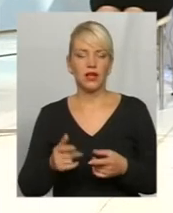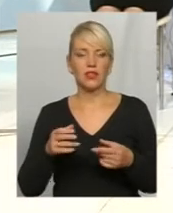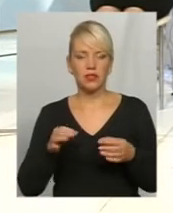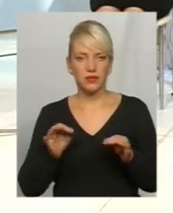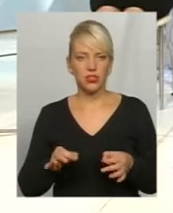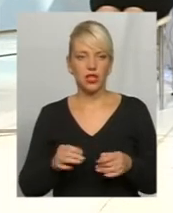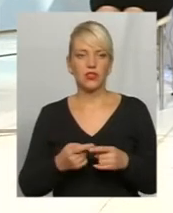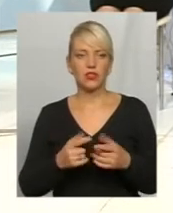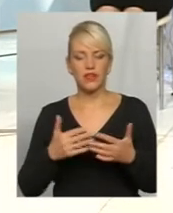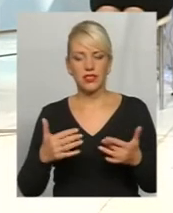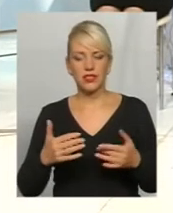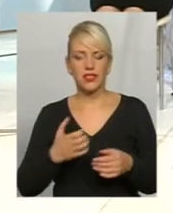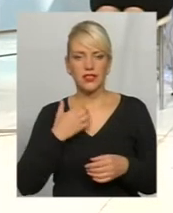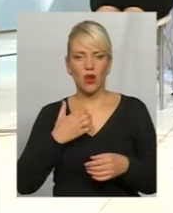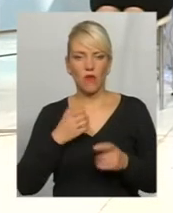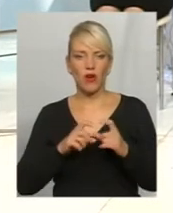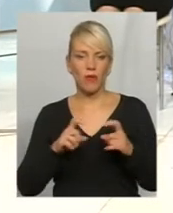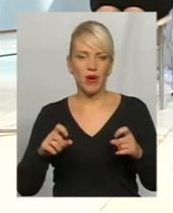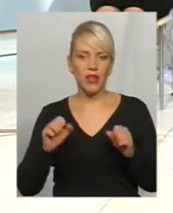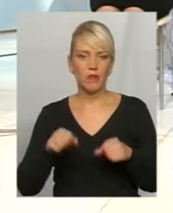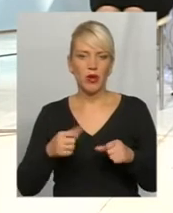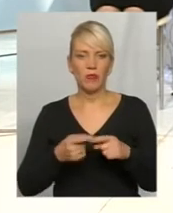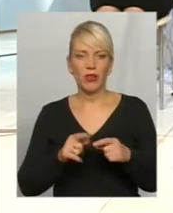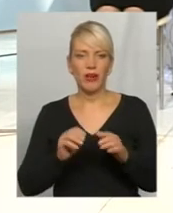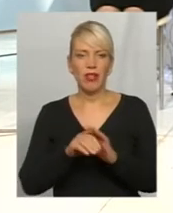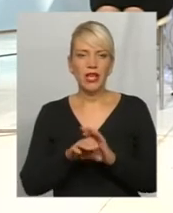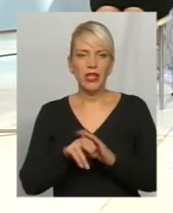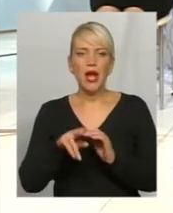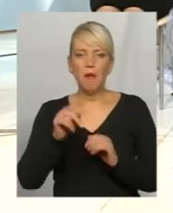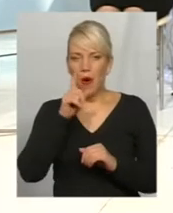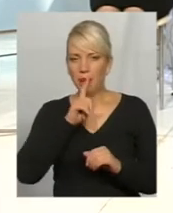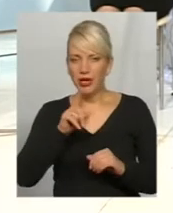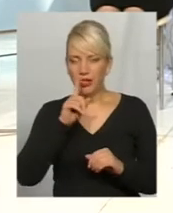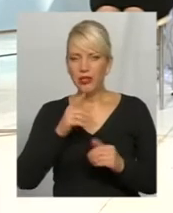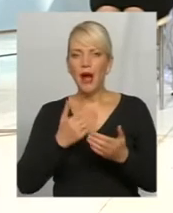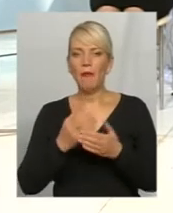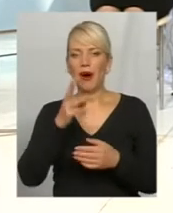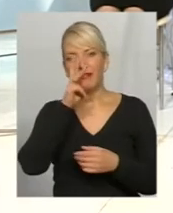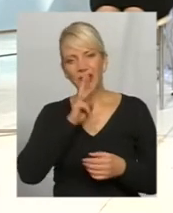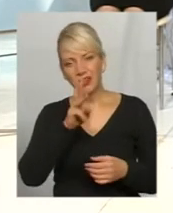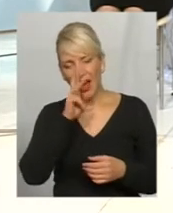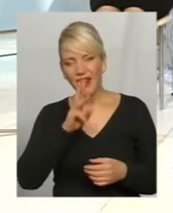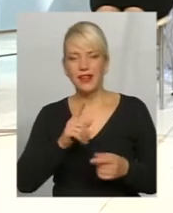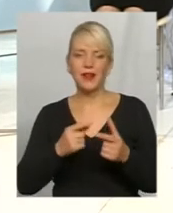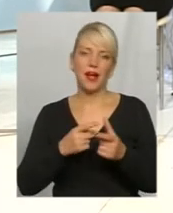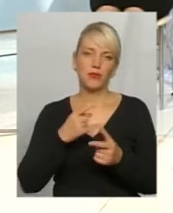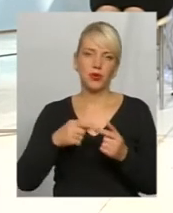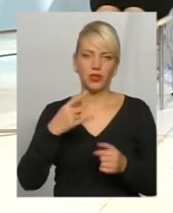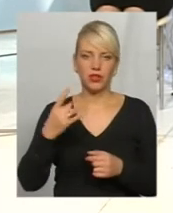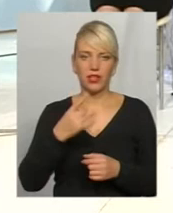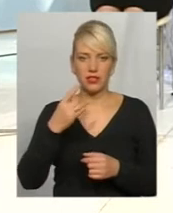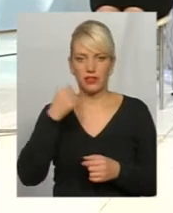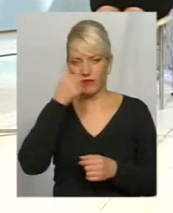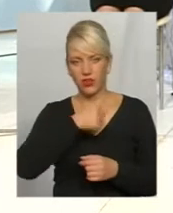звичайно, що в різних страхових компаніях ці внески можуть бути і помісячні, тобто, поквертанні, раз в рік і так далі.